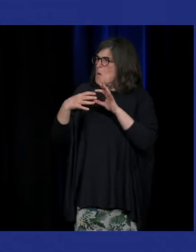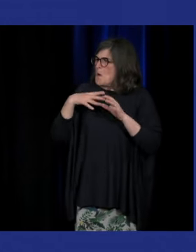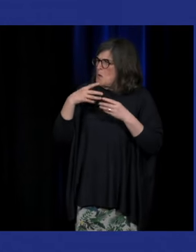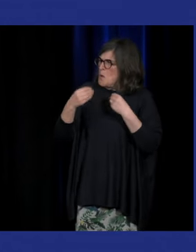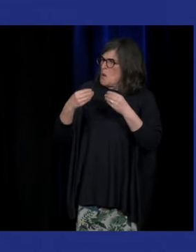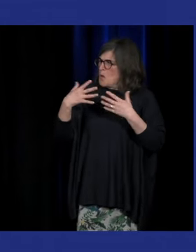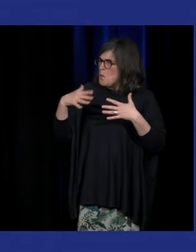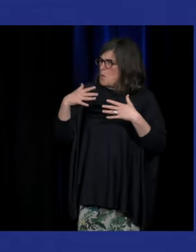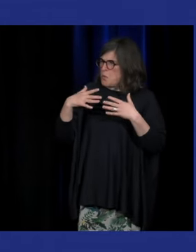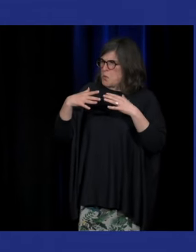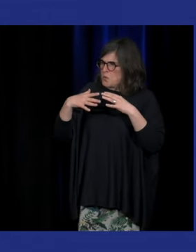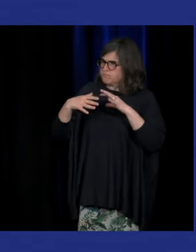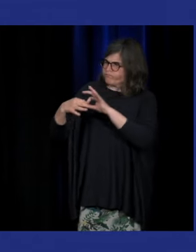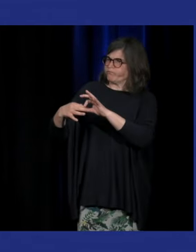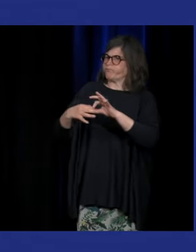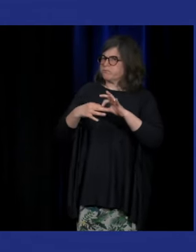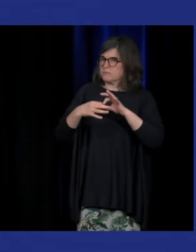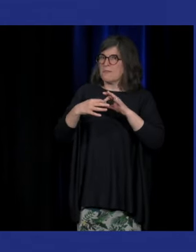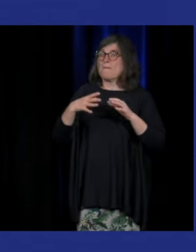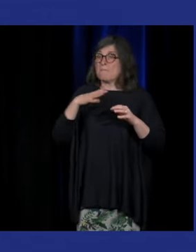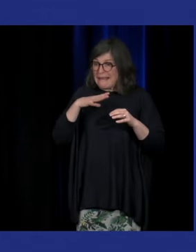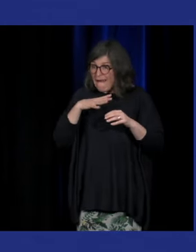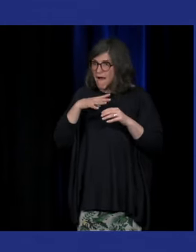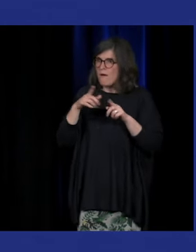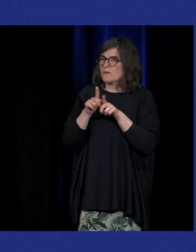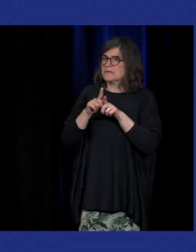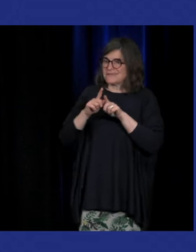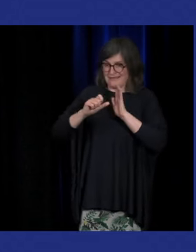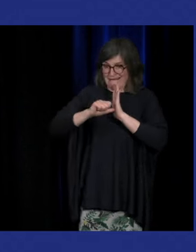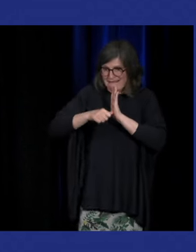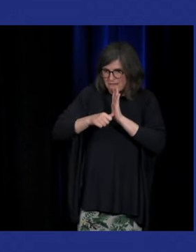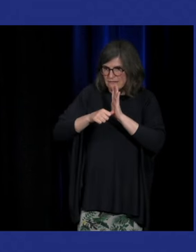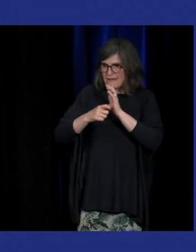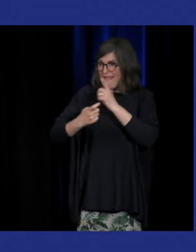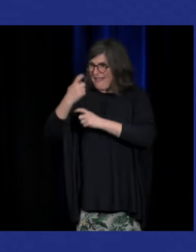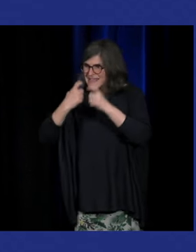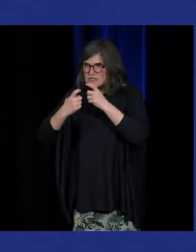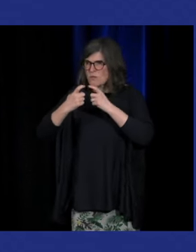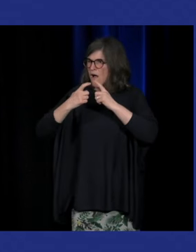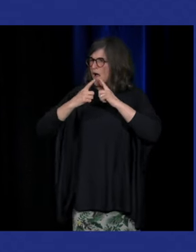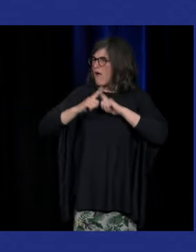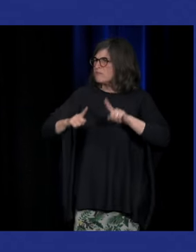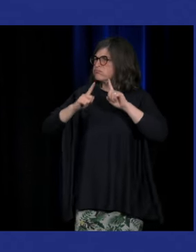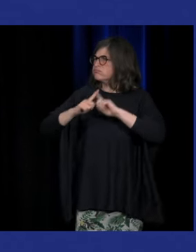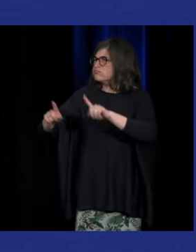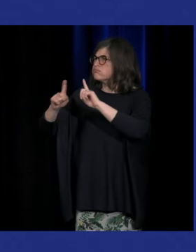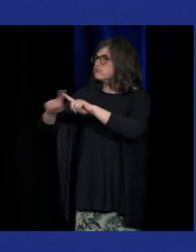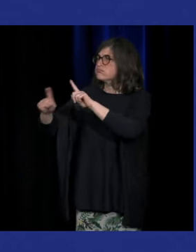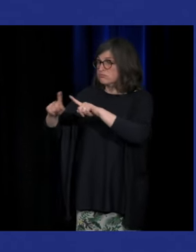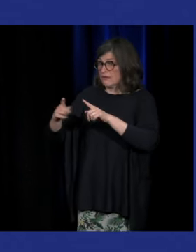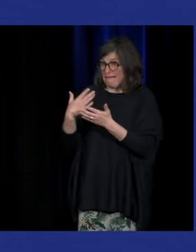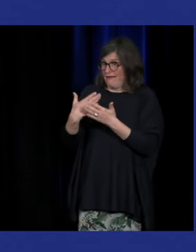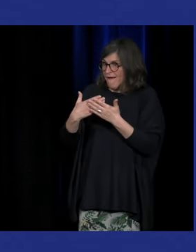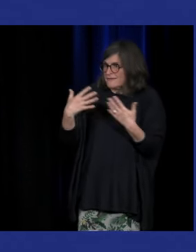elle se compose aussi d'histoires et d'identités extrêmement diverses c'est certainement ce qui en fait à la fois la